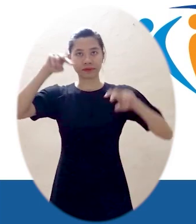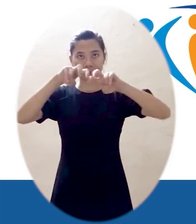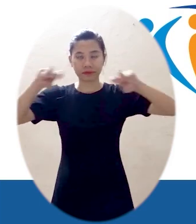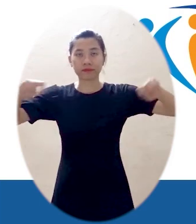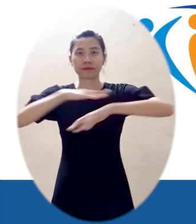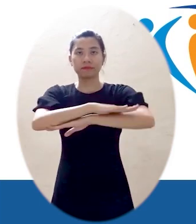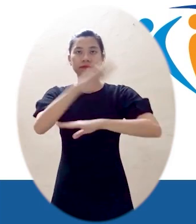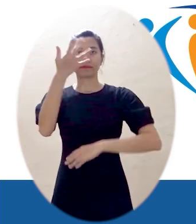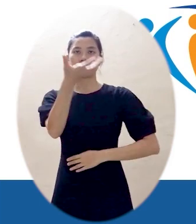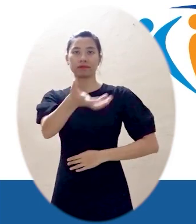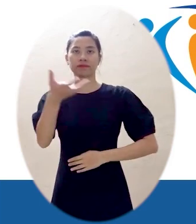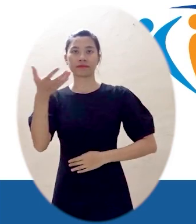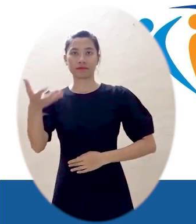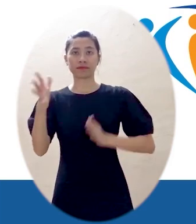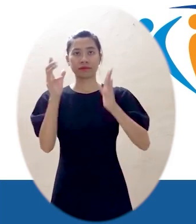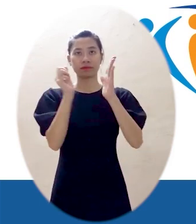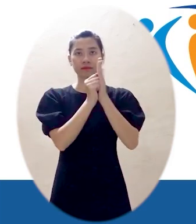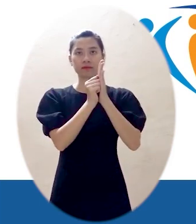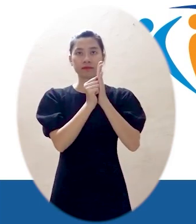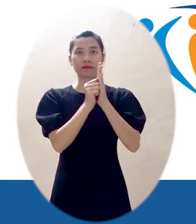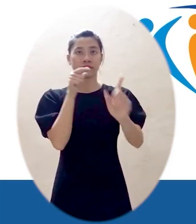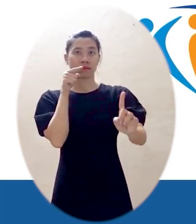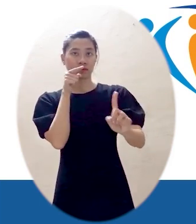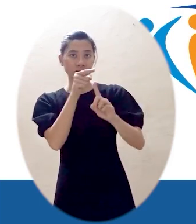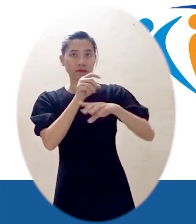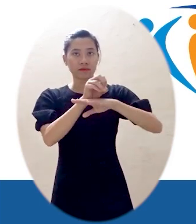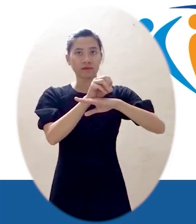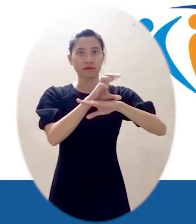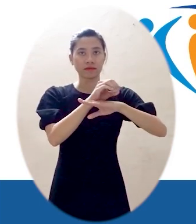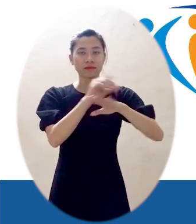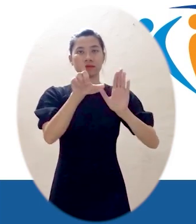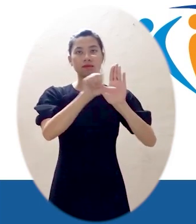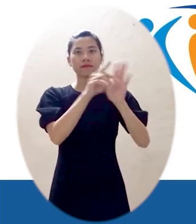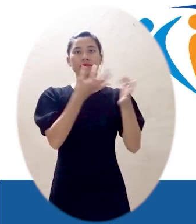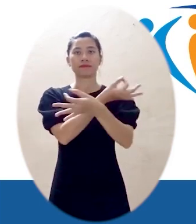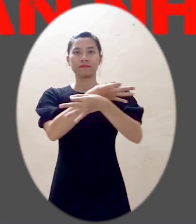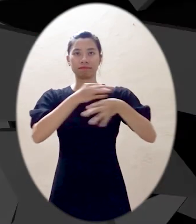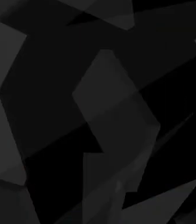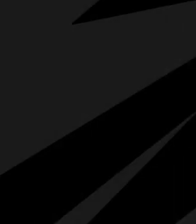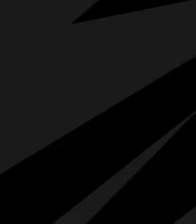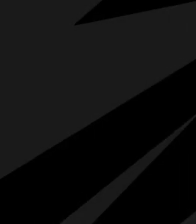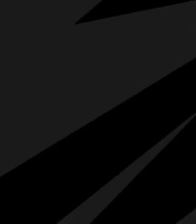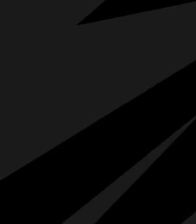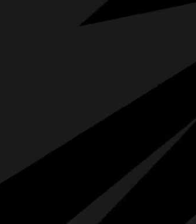-629-0814-0978-696-901